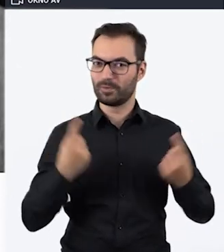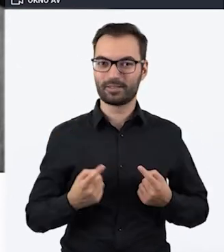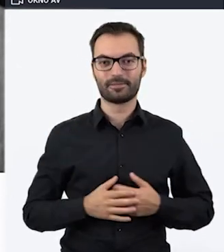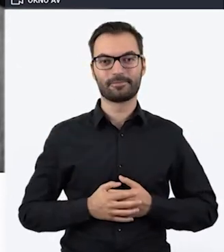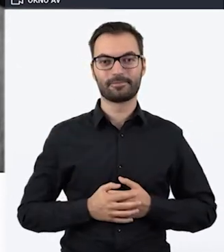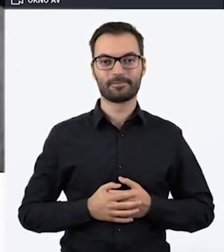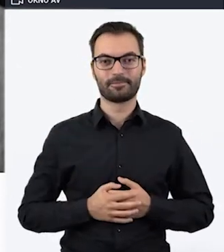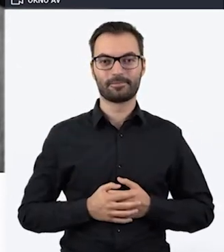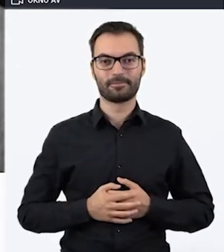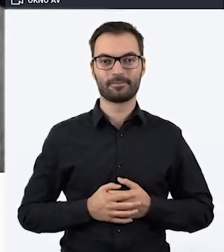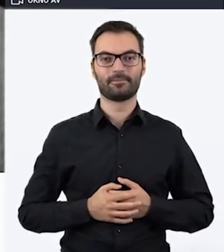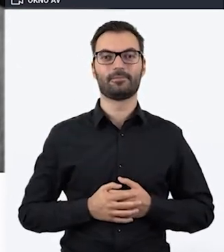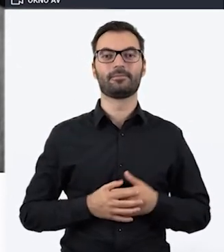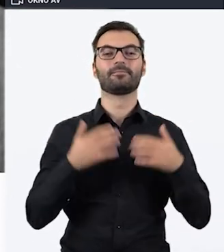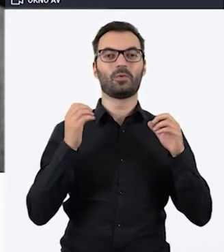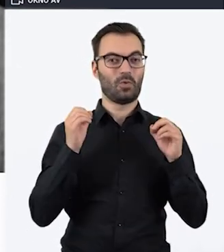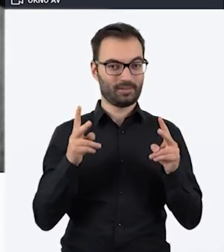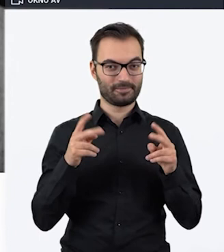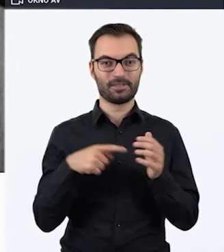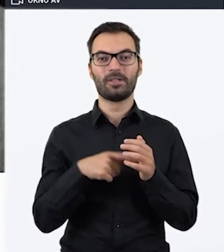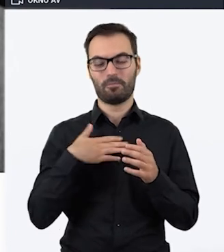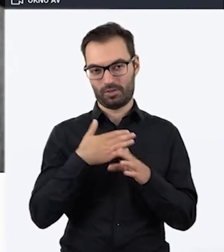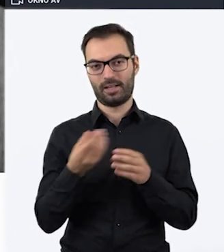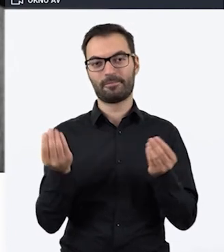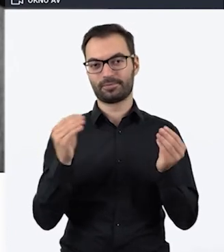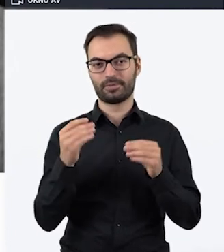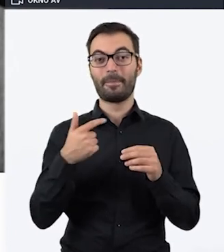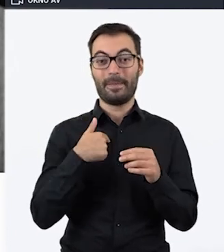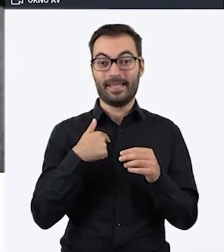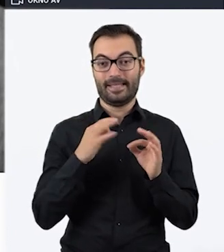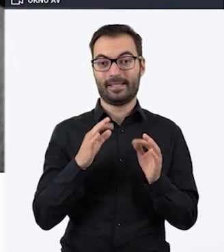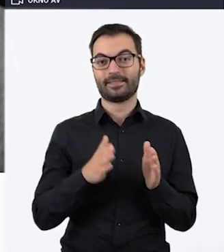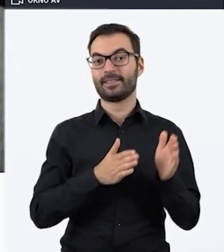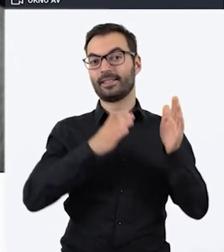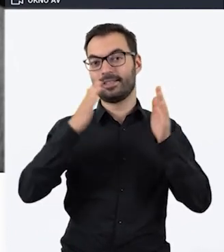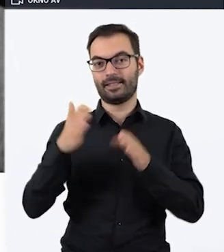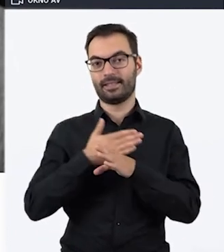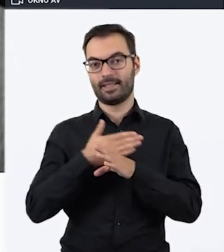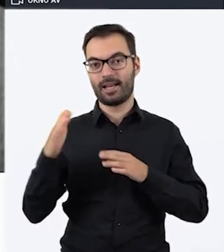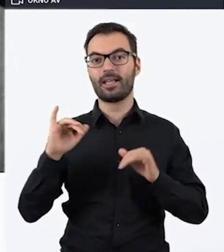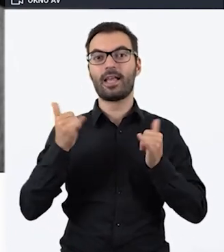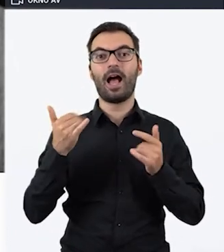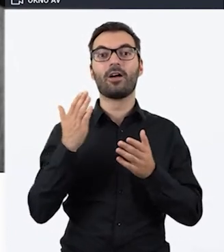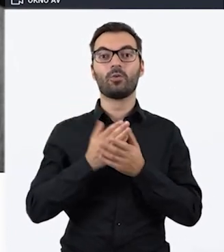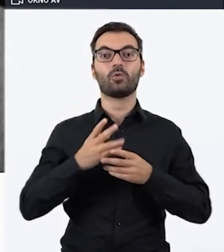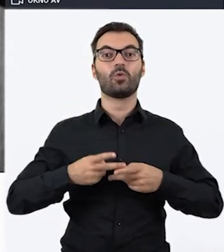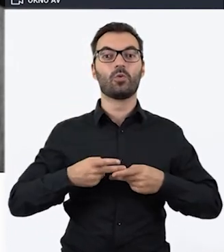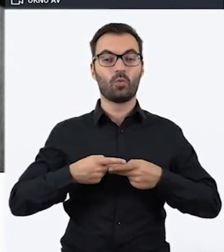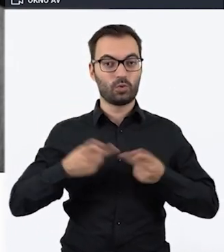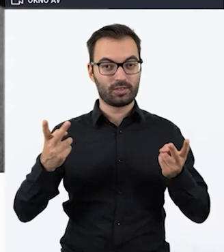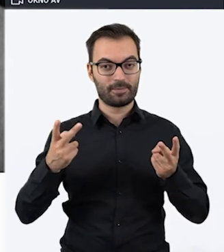Dobrze. Mogą Państwo tutaj jeszcze wpisywać. My sobie już w tym czasie przejdziemy dalej, a później jak będziemy udostępniać prezentację,